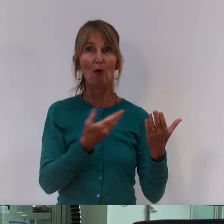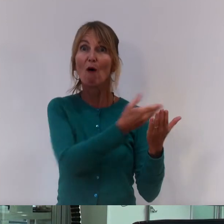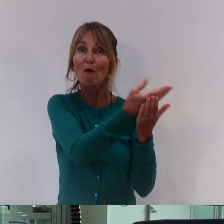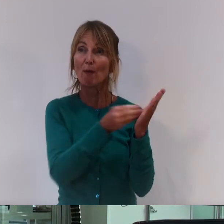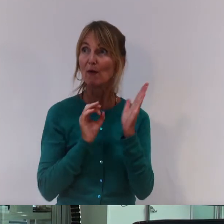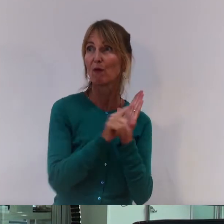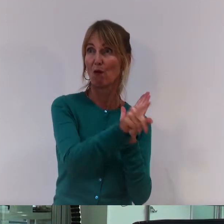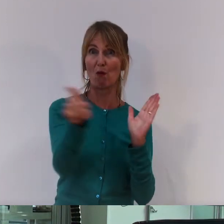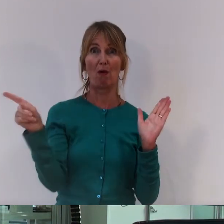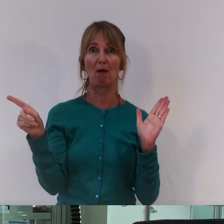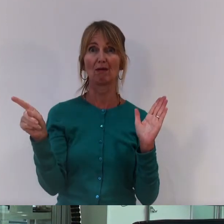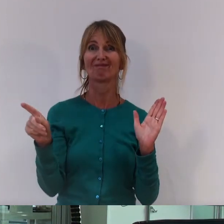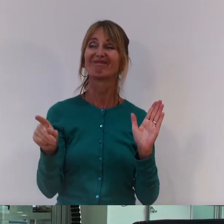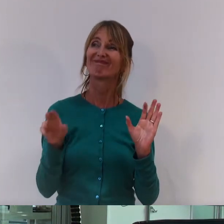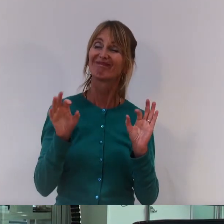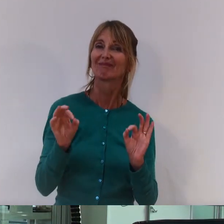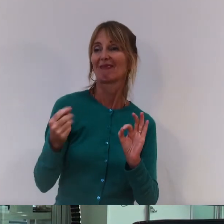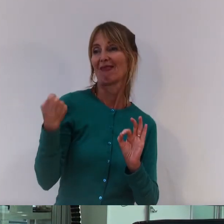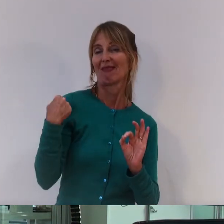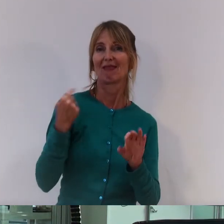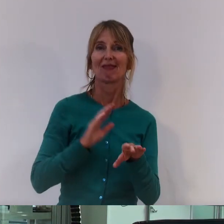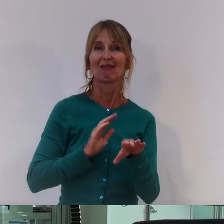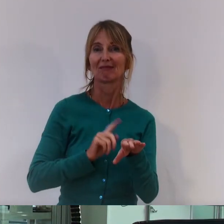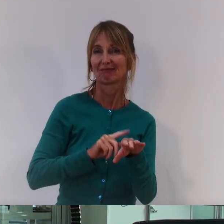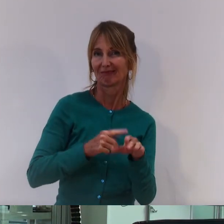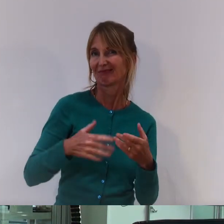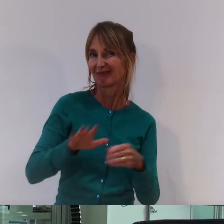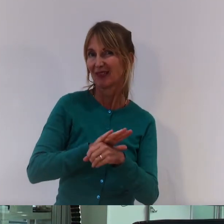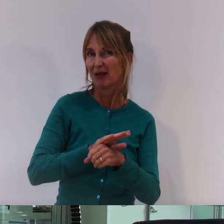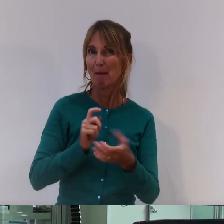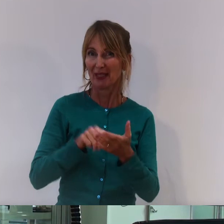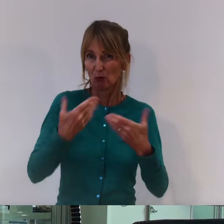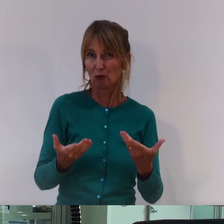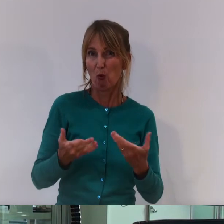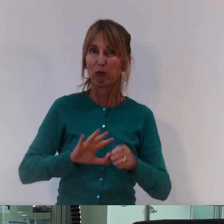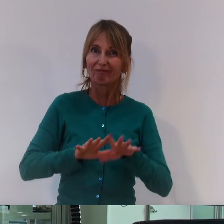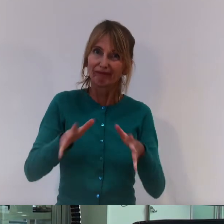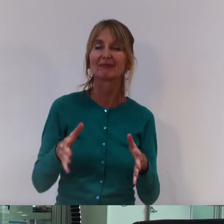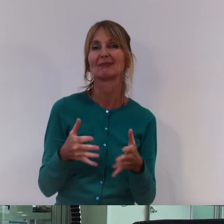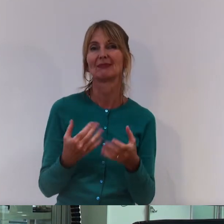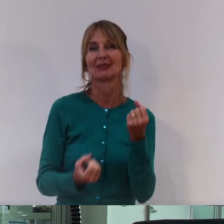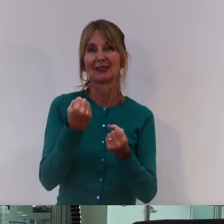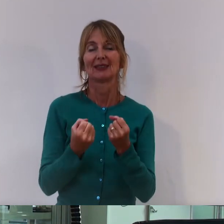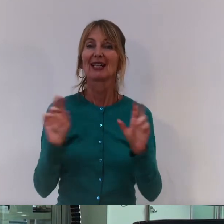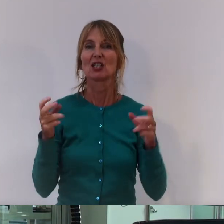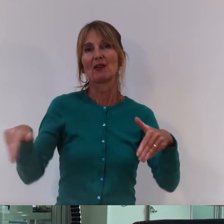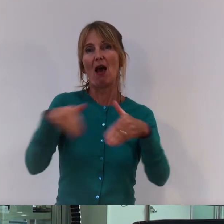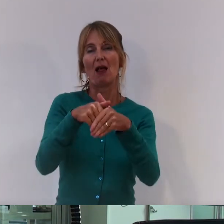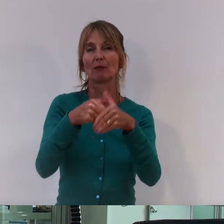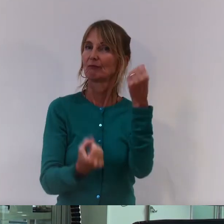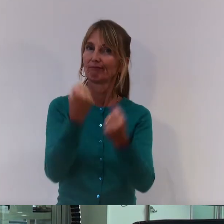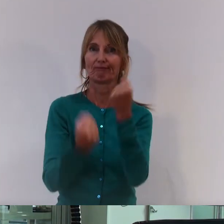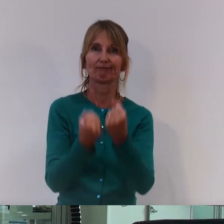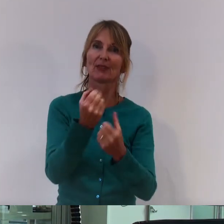gerade unter den jetzigen schwierigen Bedingungen innerhalb der Pandemie sehen wir, dass gesellschaftliche Teilhabe und das inklusive Zusammenleben